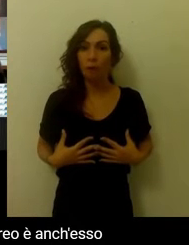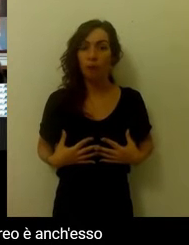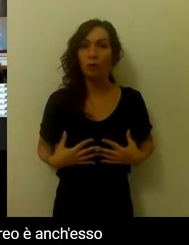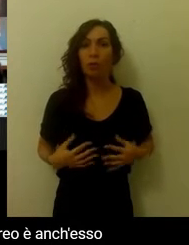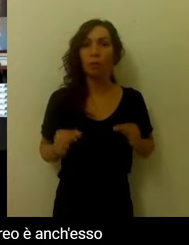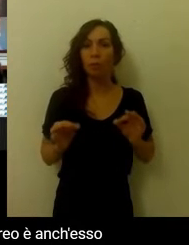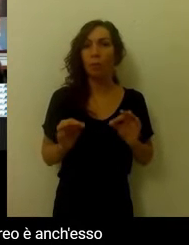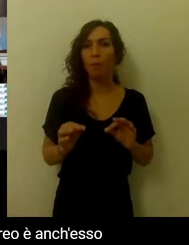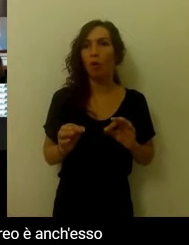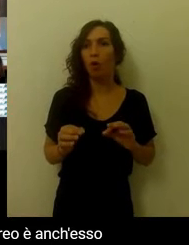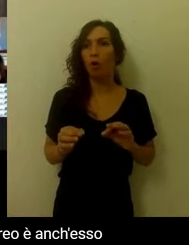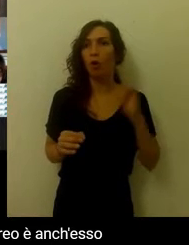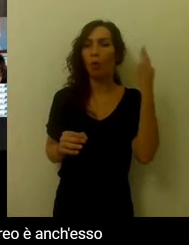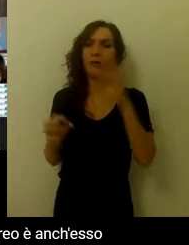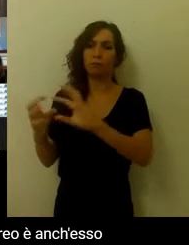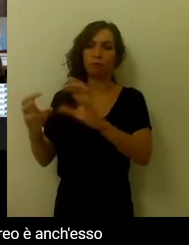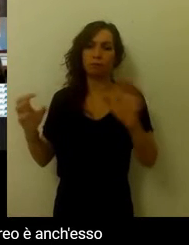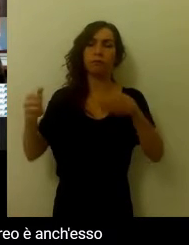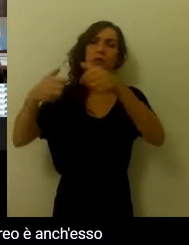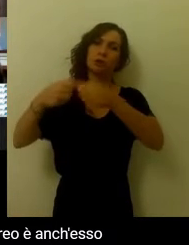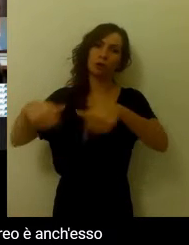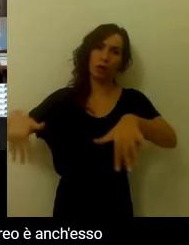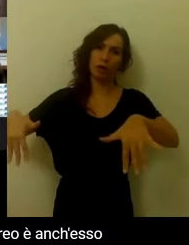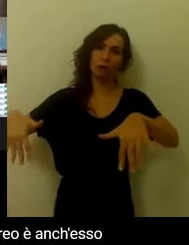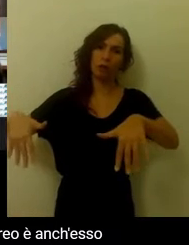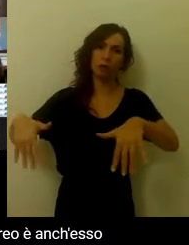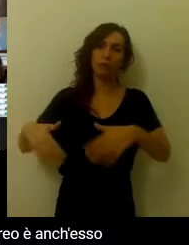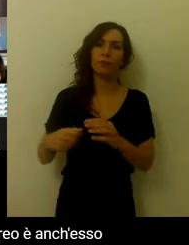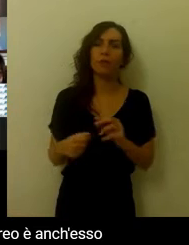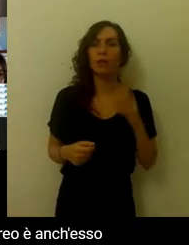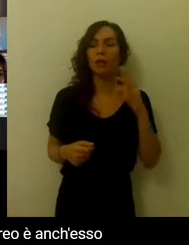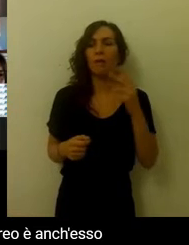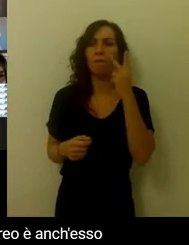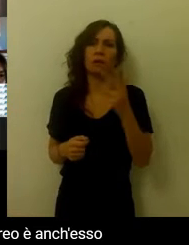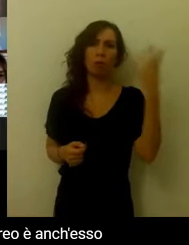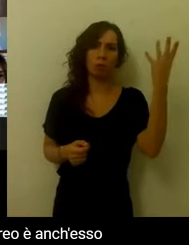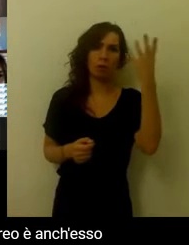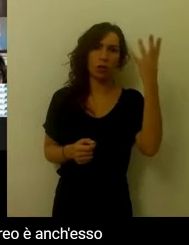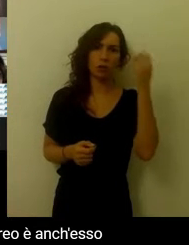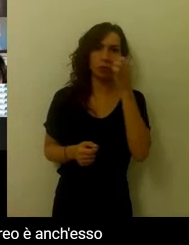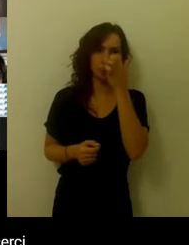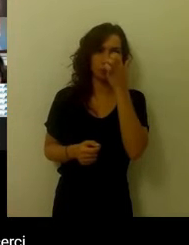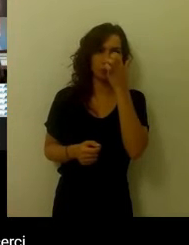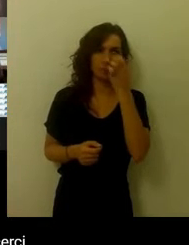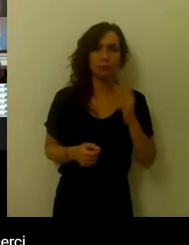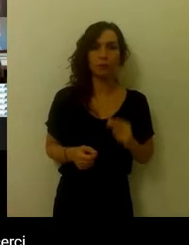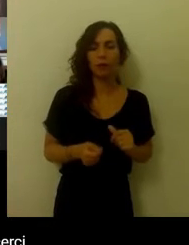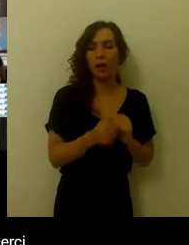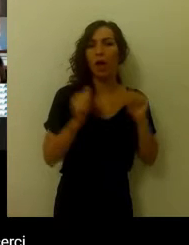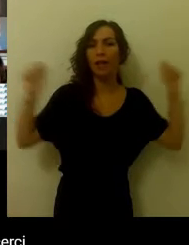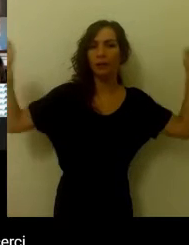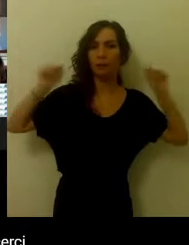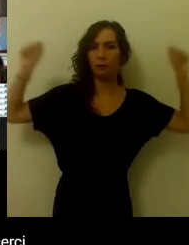multinazionale e gerarchico. Qui possiamo vederne un esempio. Proprio partendo dall'attività